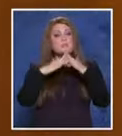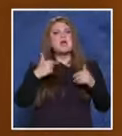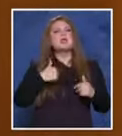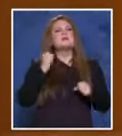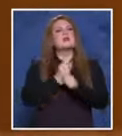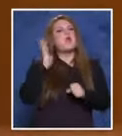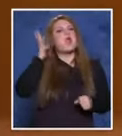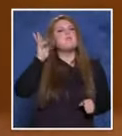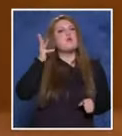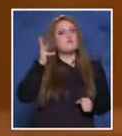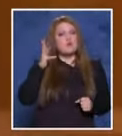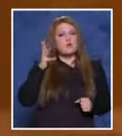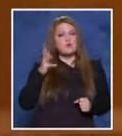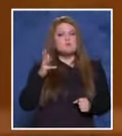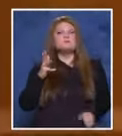Габрово.